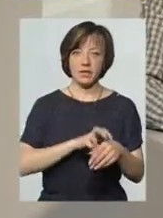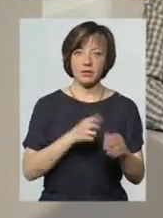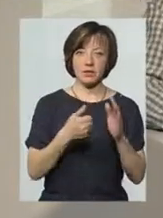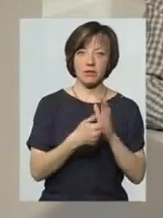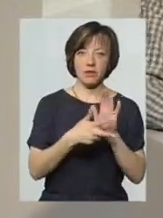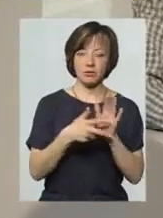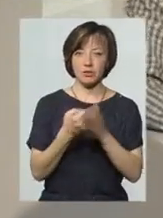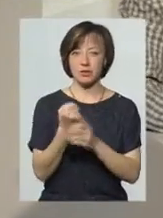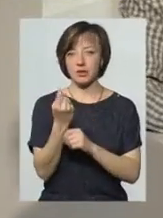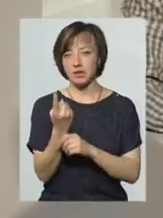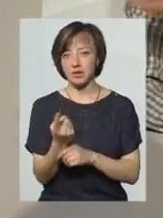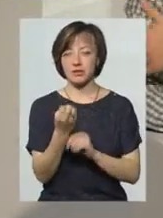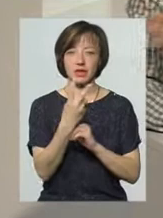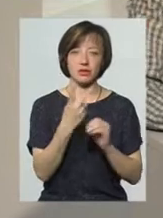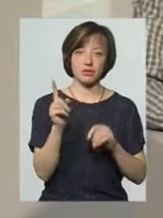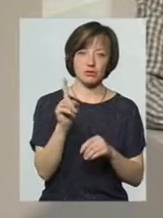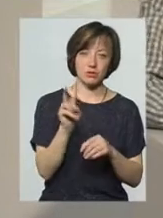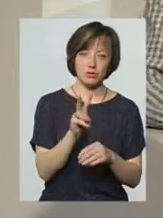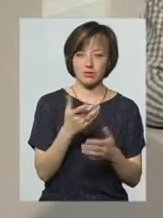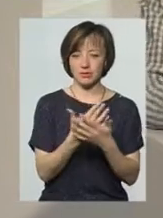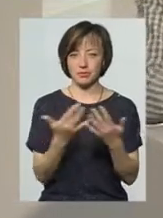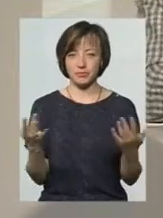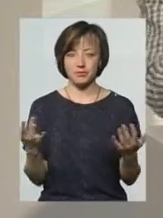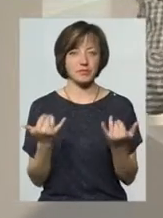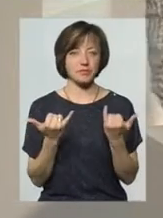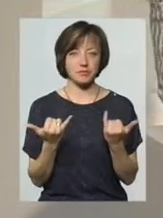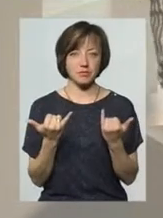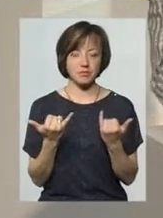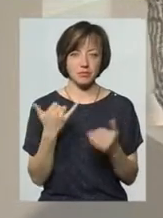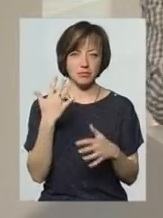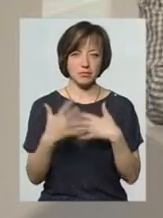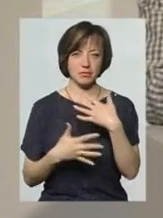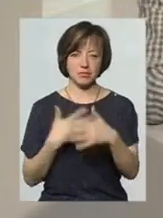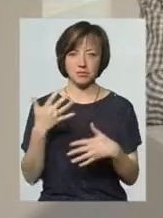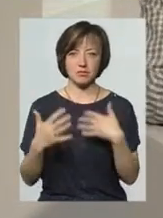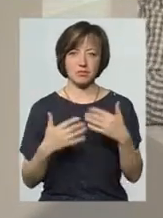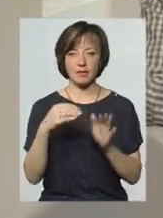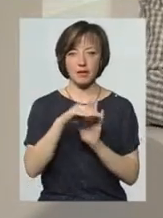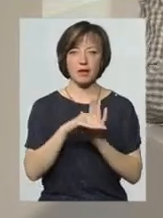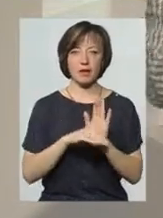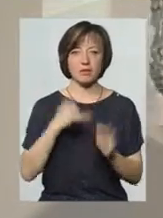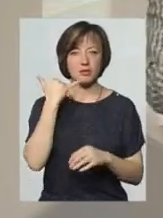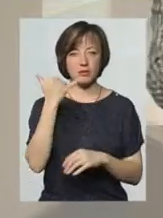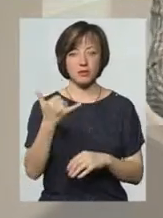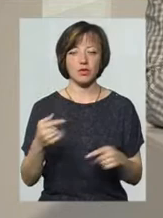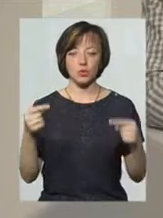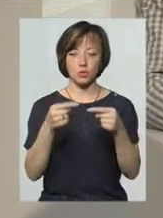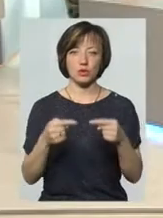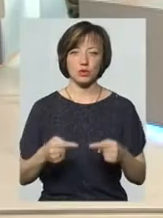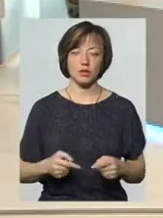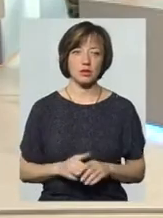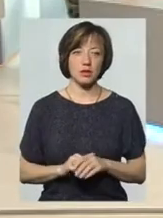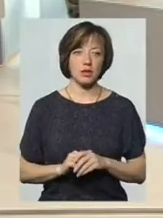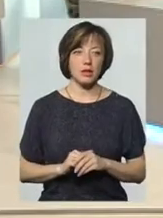-ї до 11-ї, там, з 12-ї до 2-ї, там, наступний день. Зараз воно якось так плаваючи постійно потрібно телефонувати в